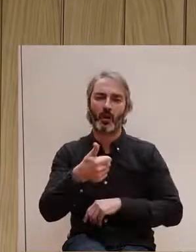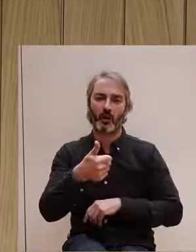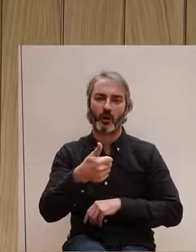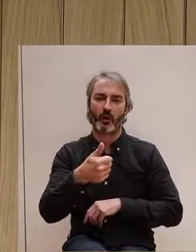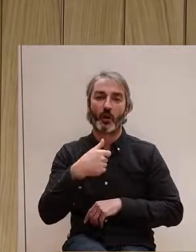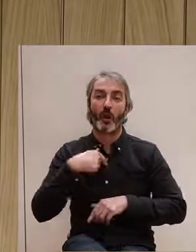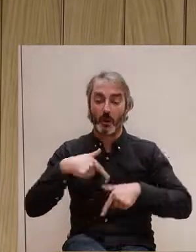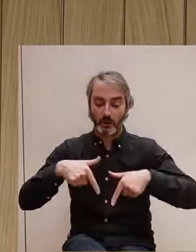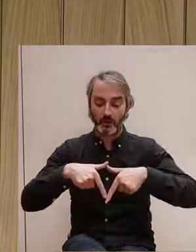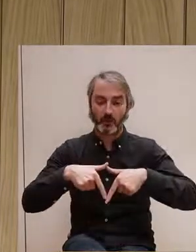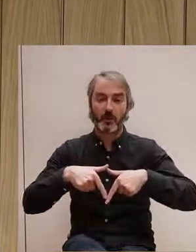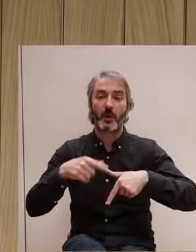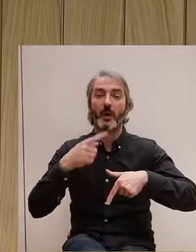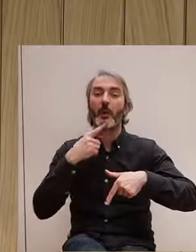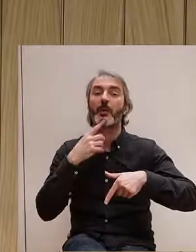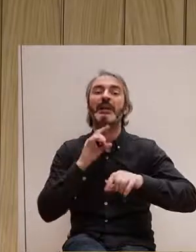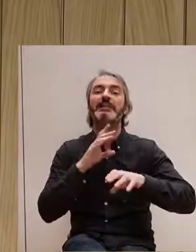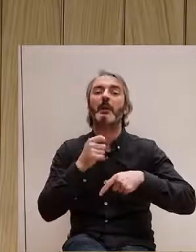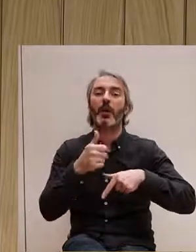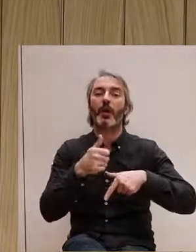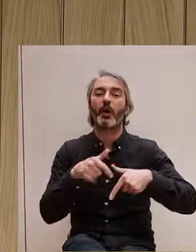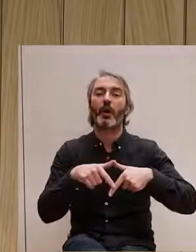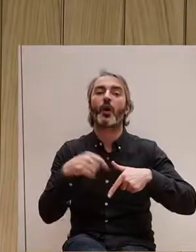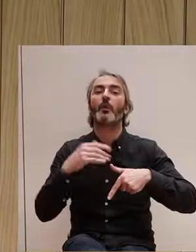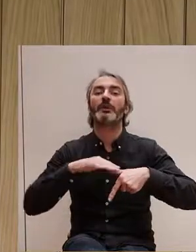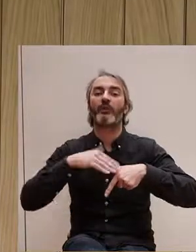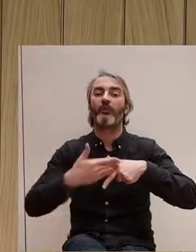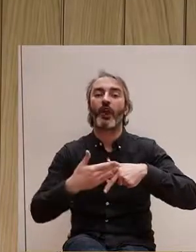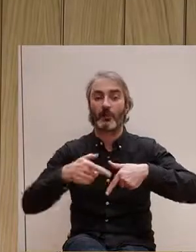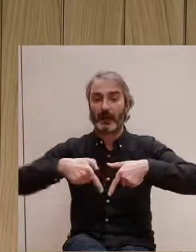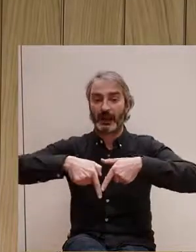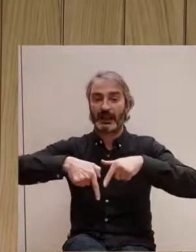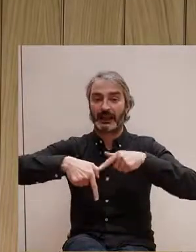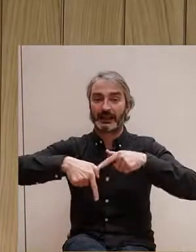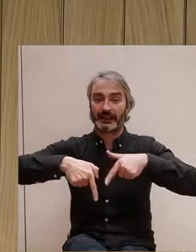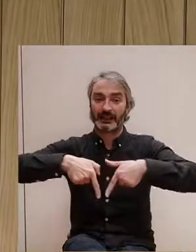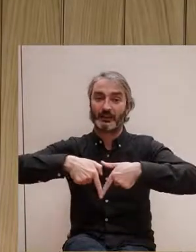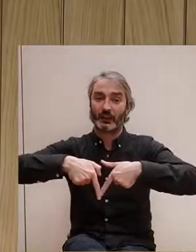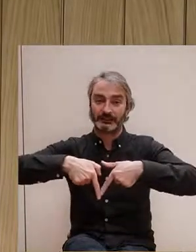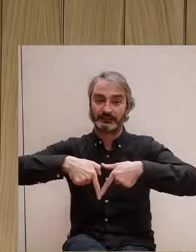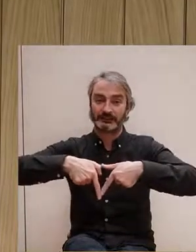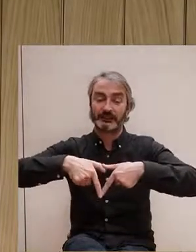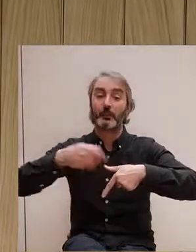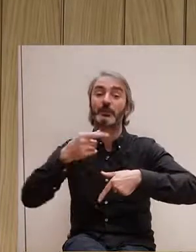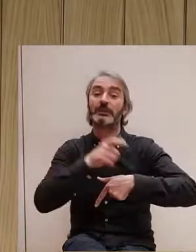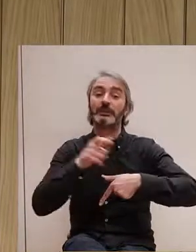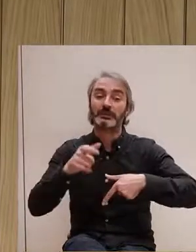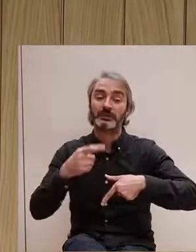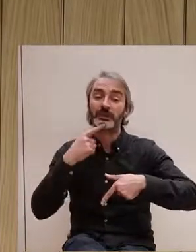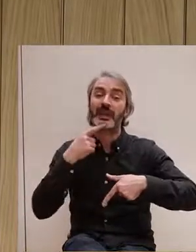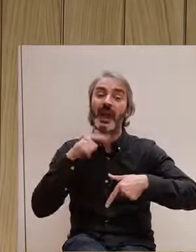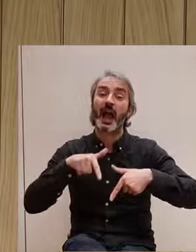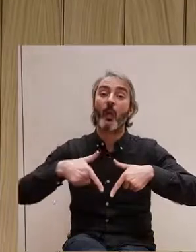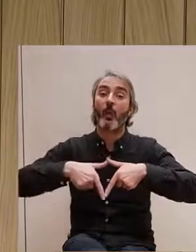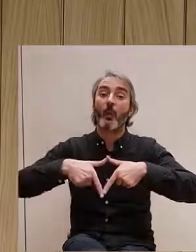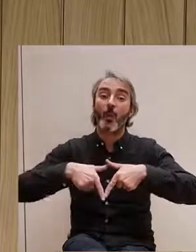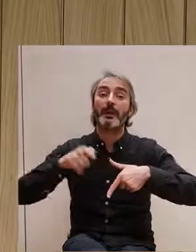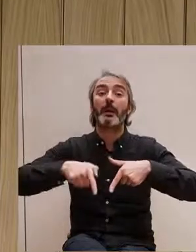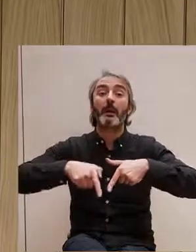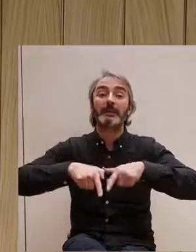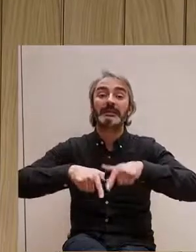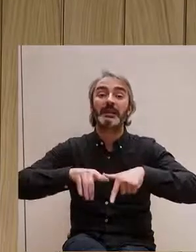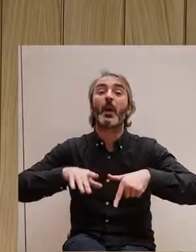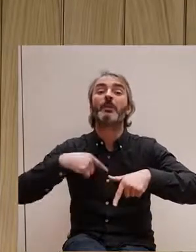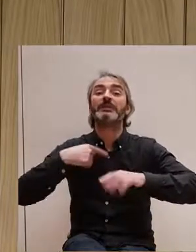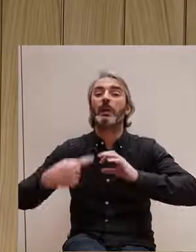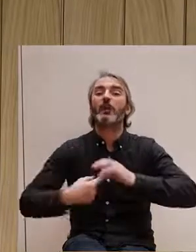amb vulva i amb vagina, on tenen la major sensibilitat és a la part externa, que és el clítoris, no? I, per tant, hi ha moltes persones amb vulva i vagina que pot ser que no disfrutin